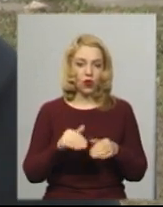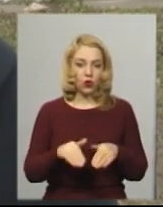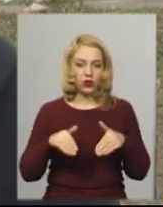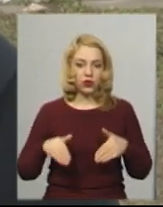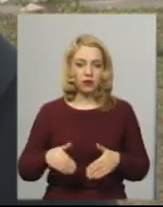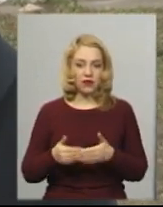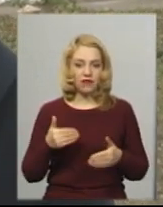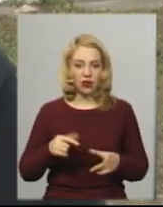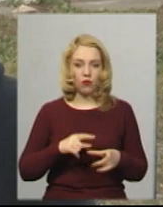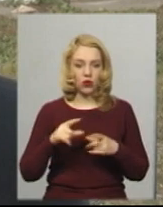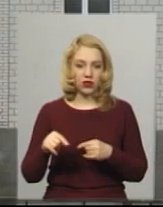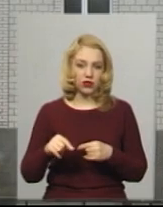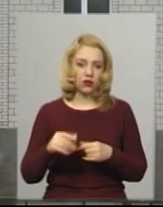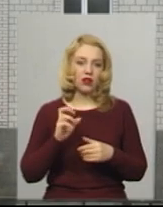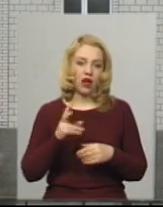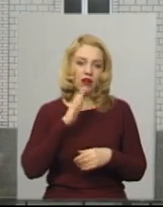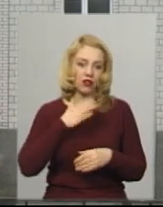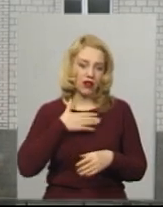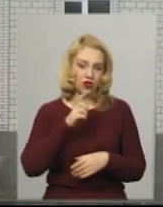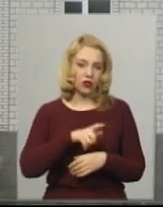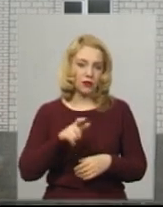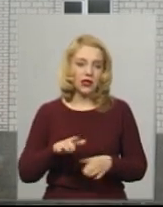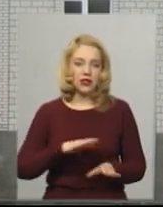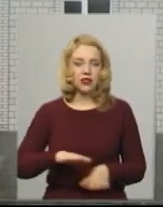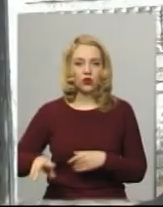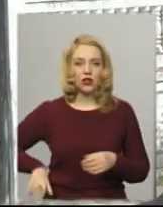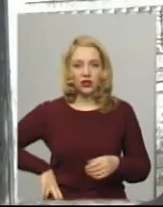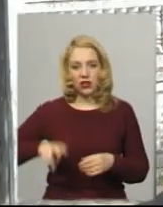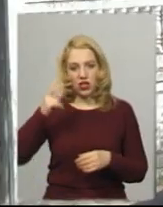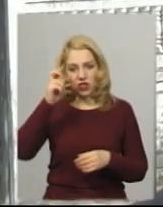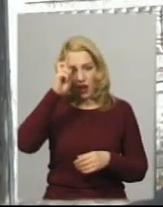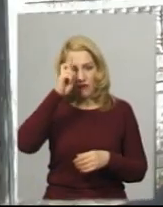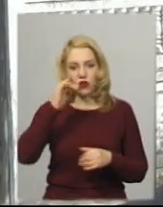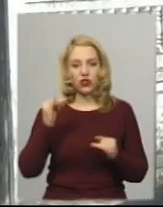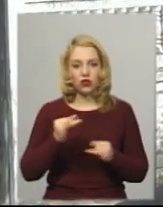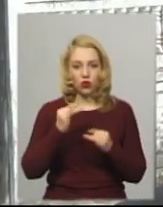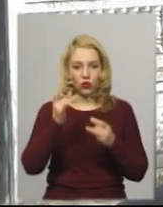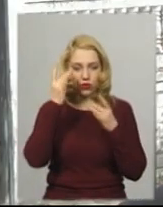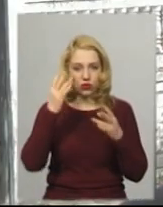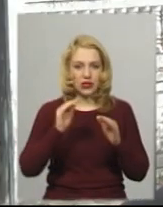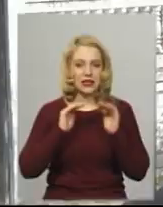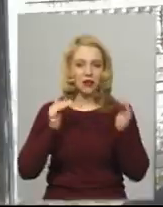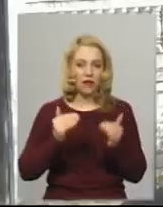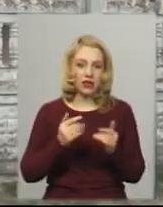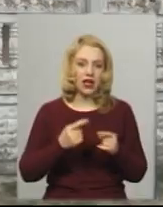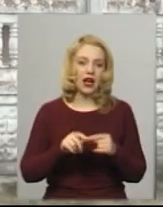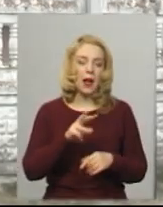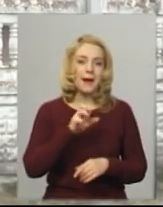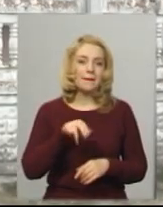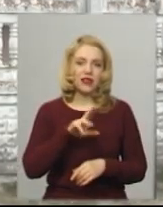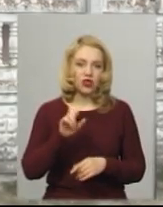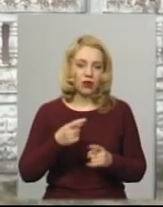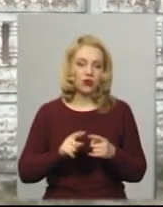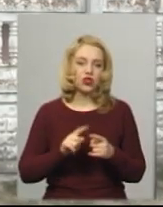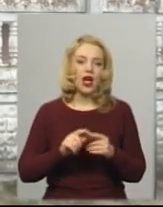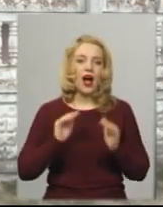від поїздок, так як і наші громадяни. Заступник директора Державного історико-культурного заповідника Меджибіж Ігор Западенко каже, карантин у